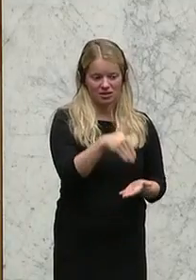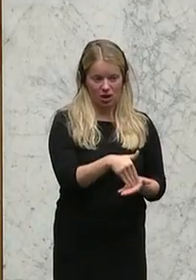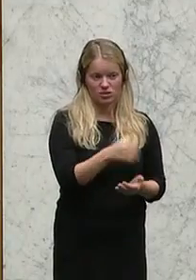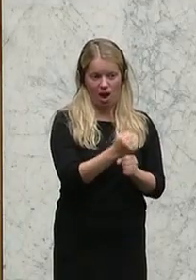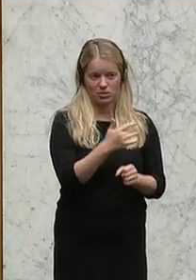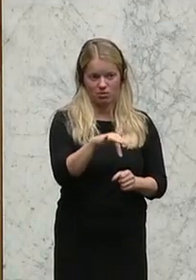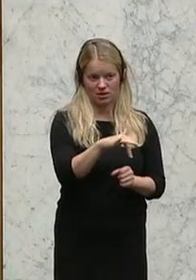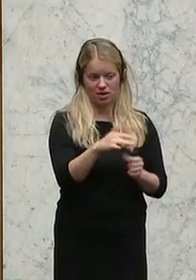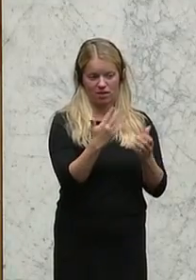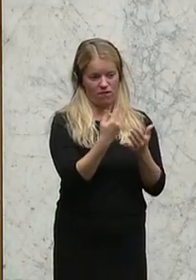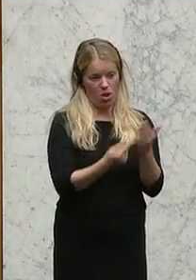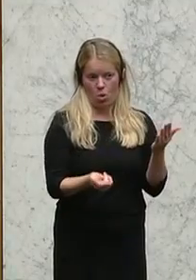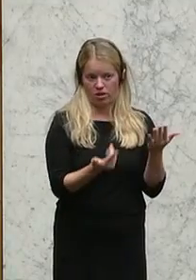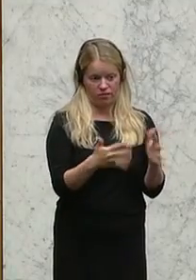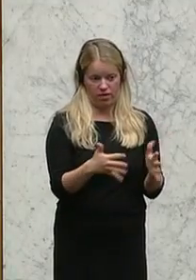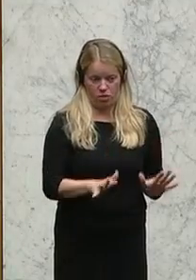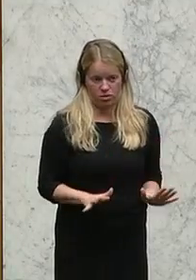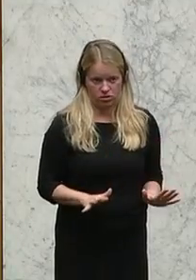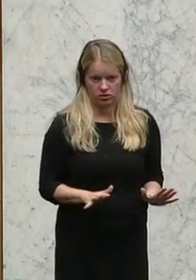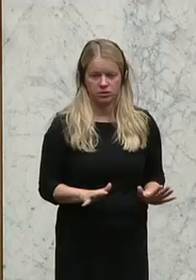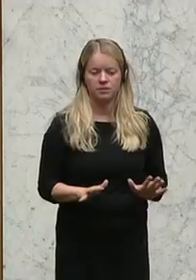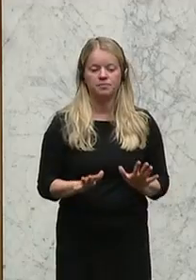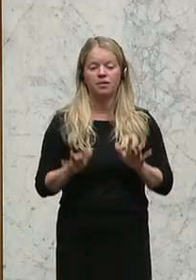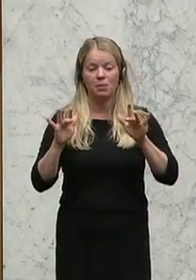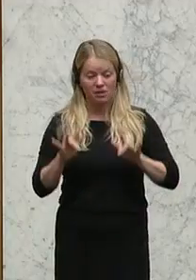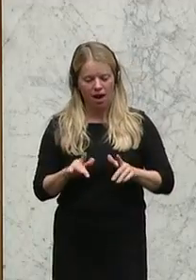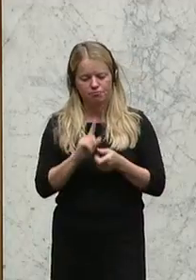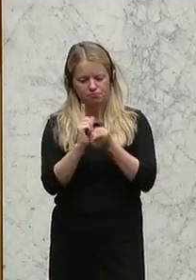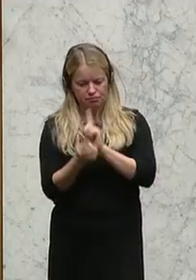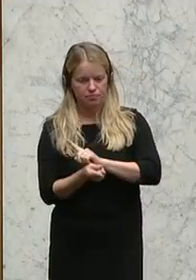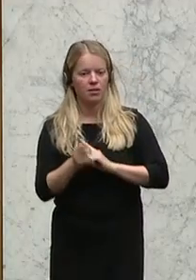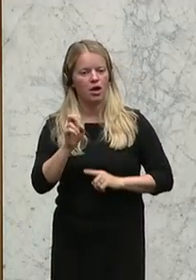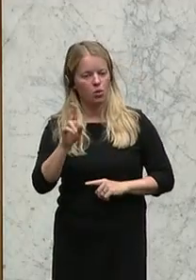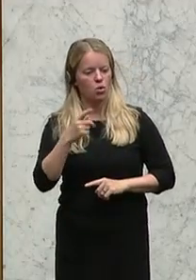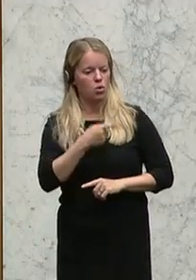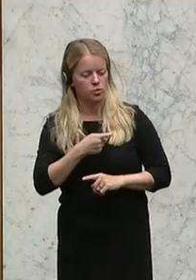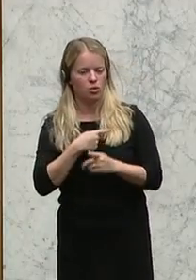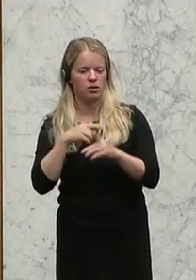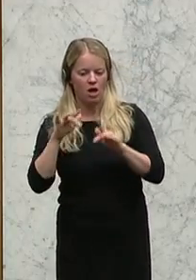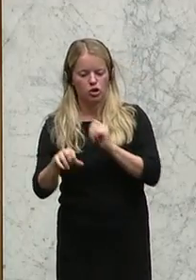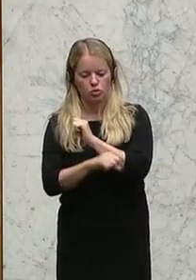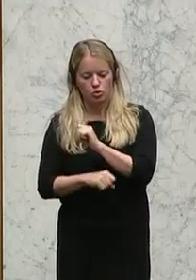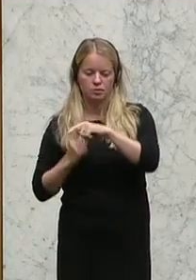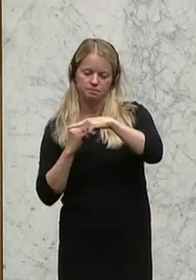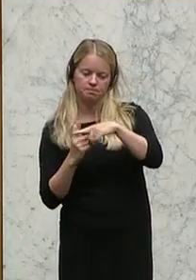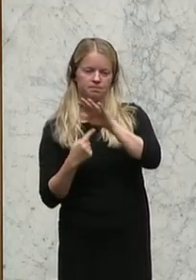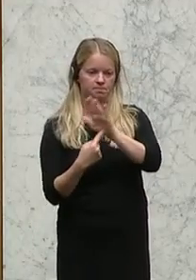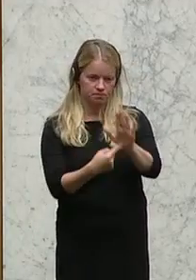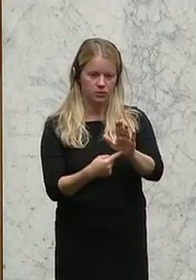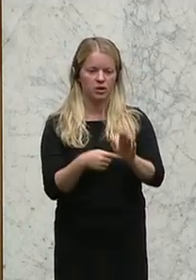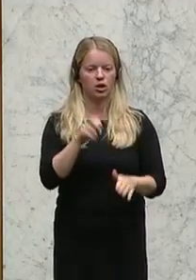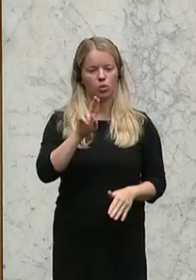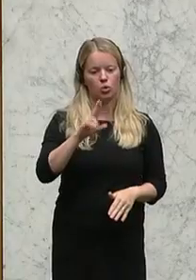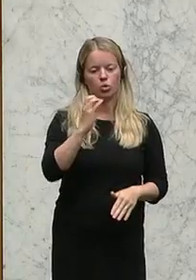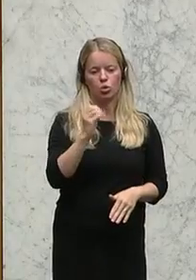gehen. Es gibt aber auch Studien der Kommission, die das positiv darstellen wollen. Die sagen, die EU wird um